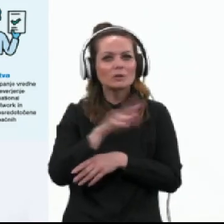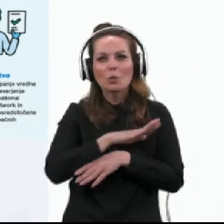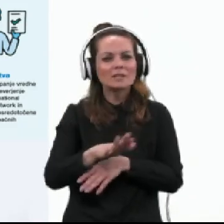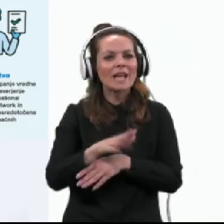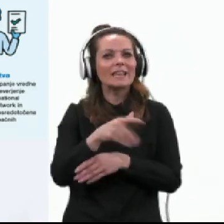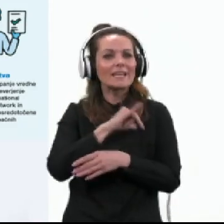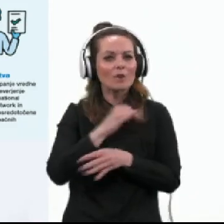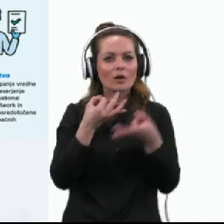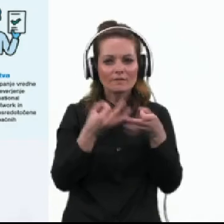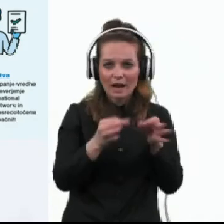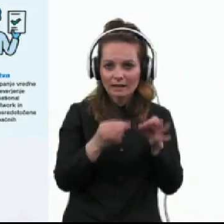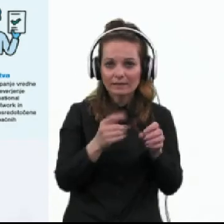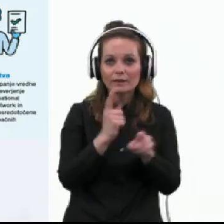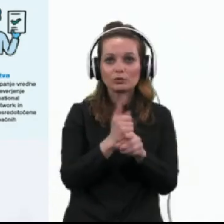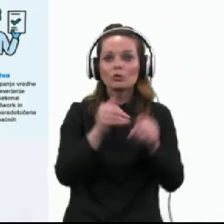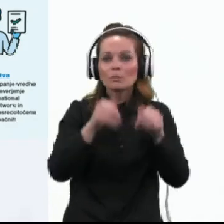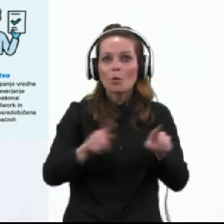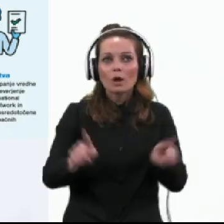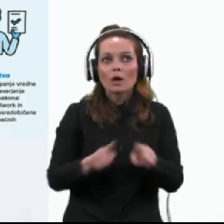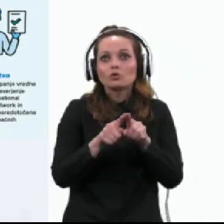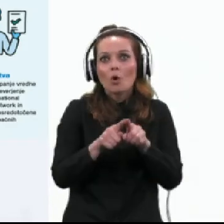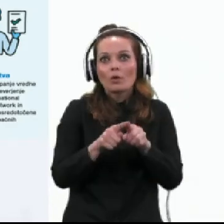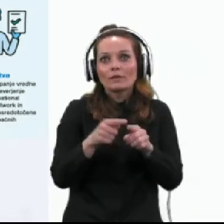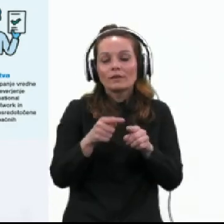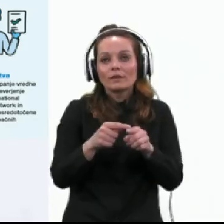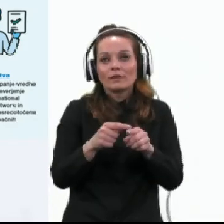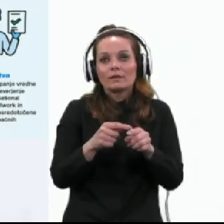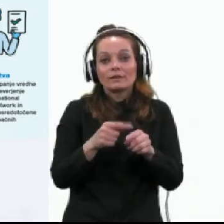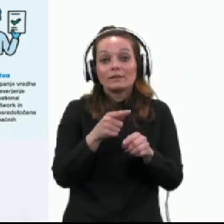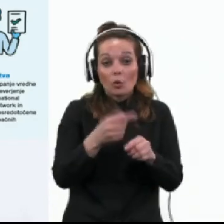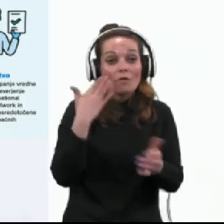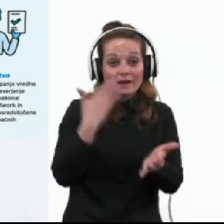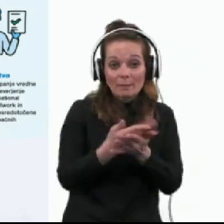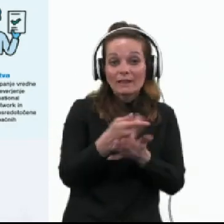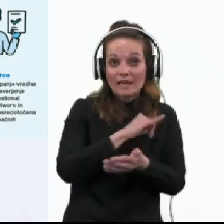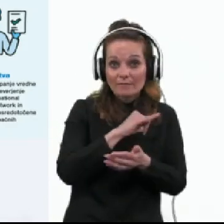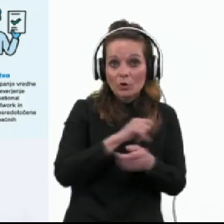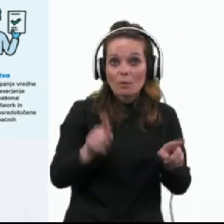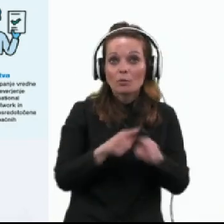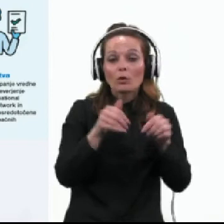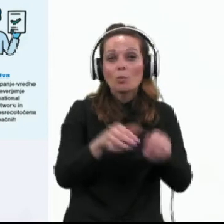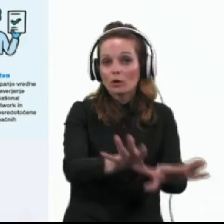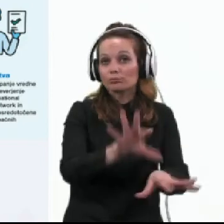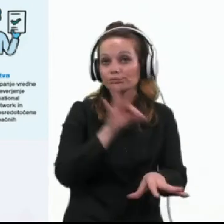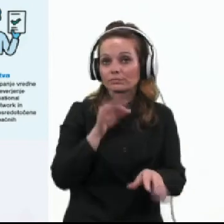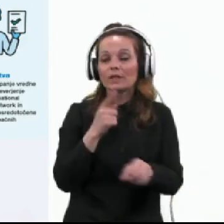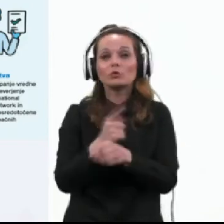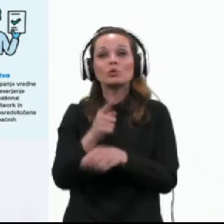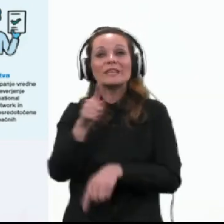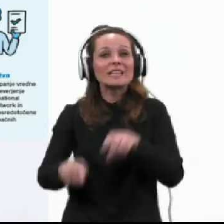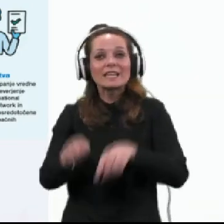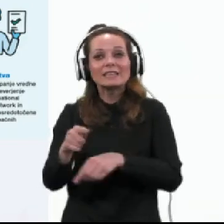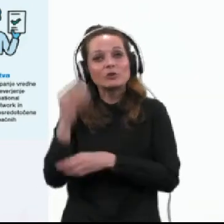kvalitetne, da jih je treba znati filtrirati, česar pa zaradi različnih izobrazmenih podlag in